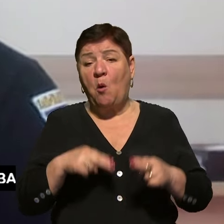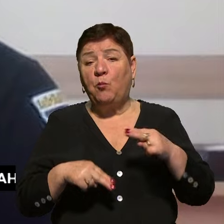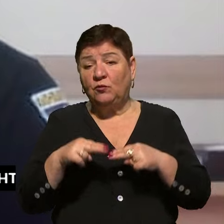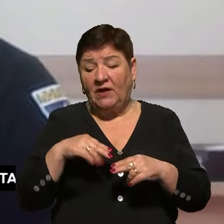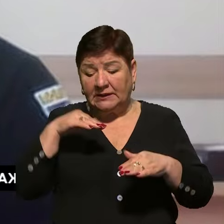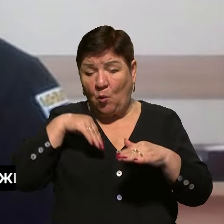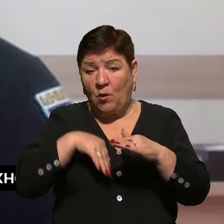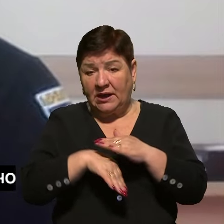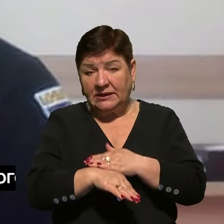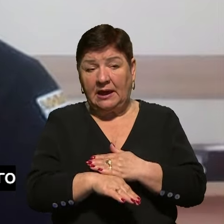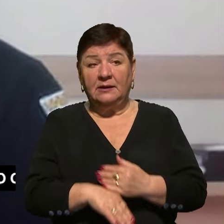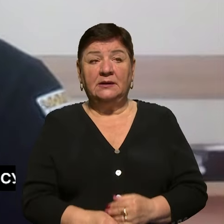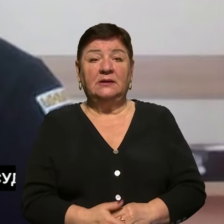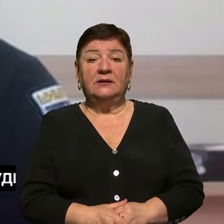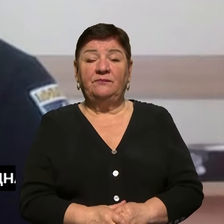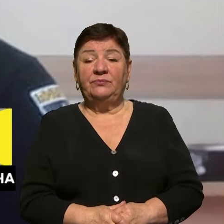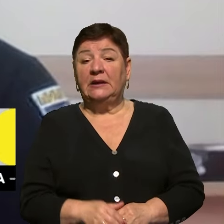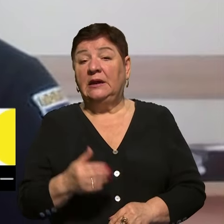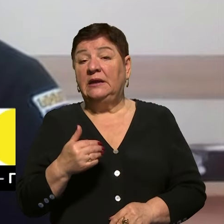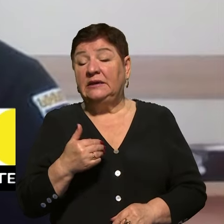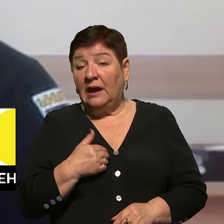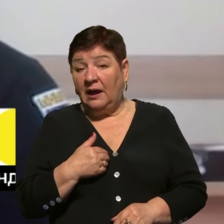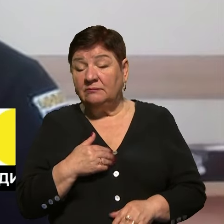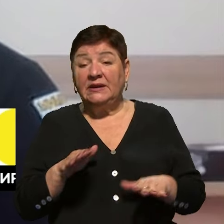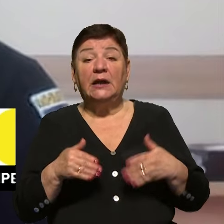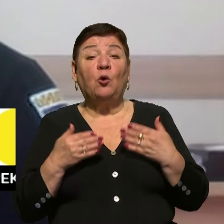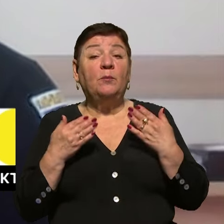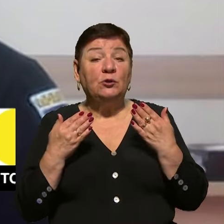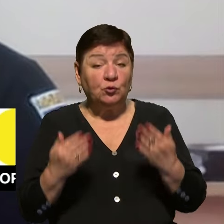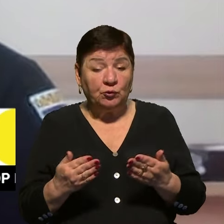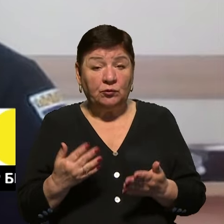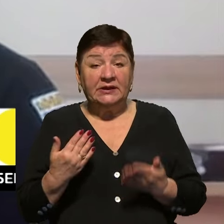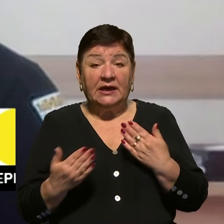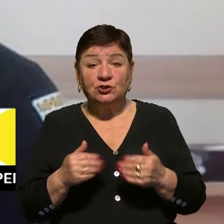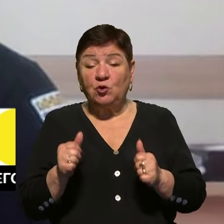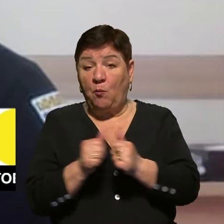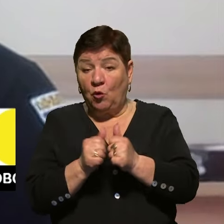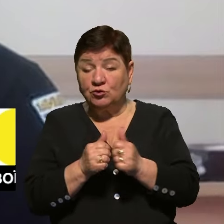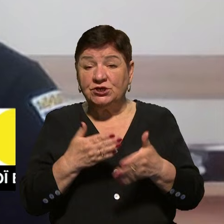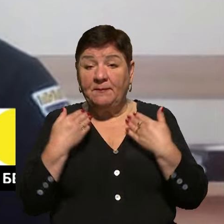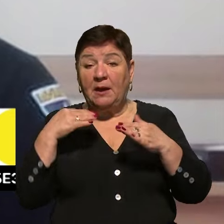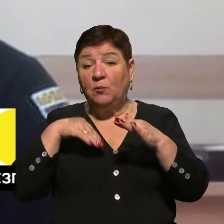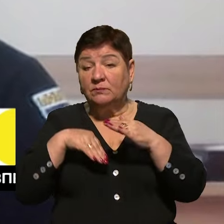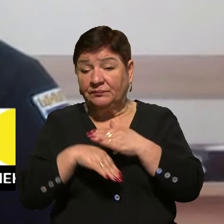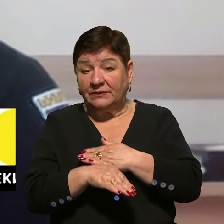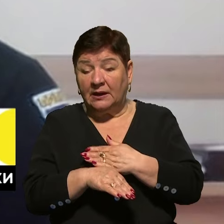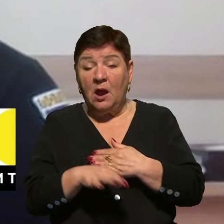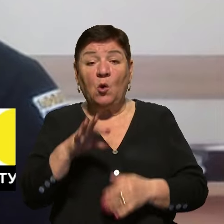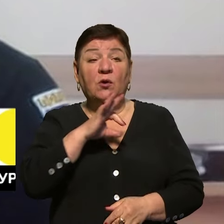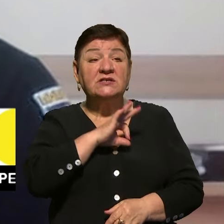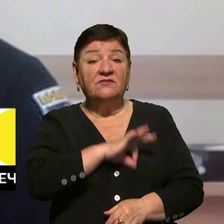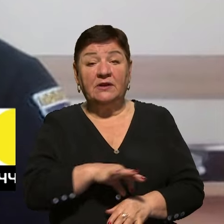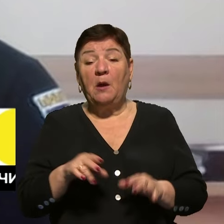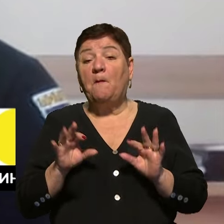максимально. Я все ж таки рекомендую, що якщо поруч немає укриттів, все ж таки користуватися